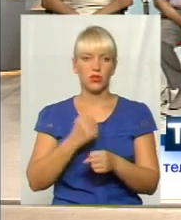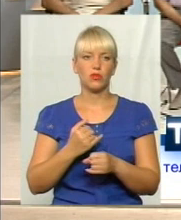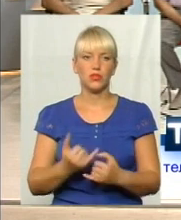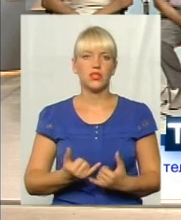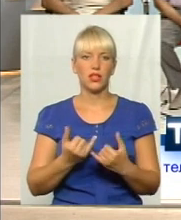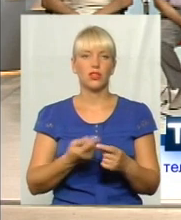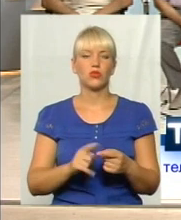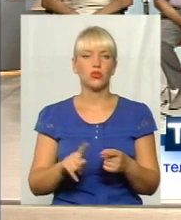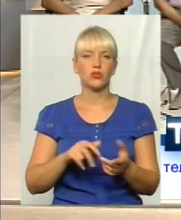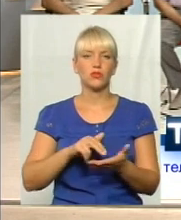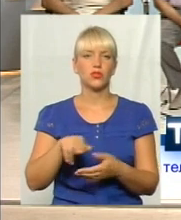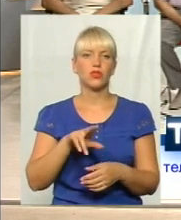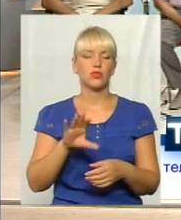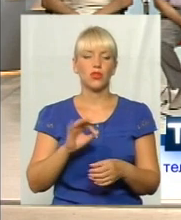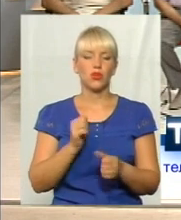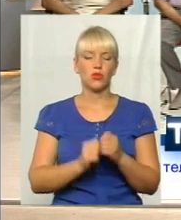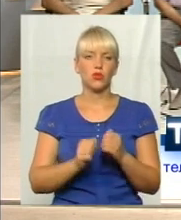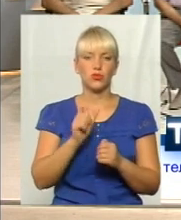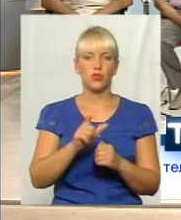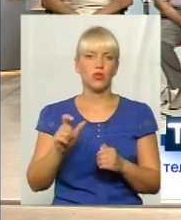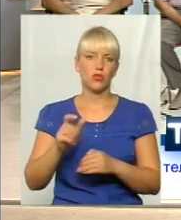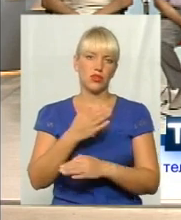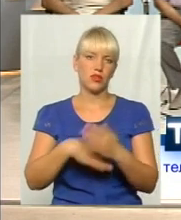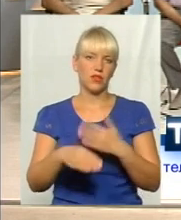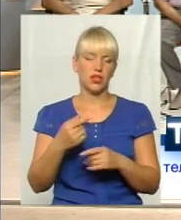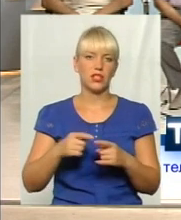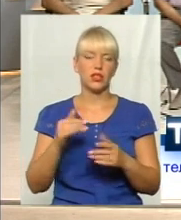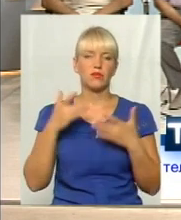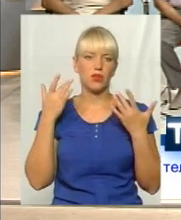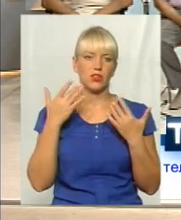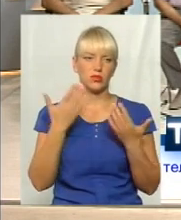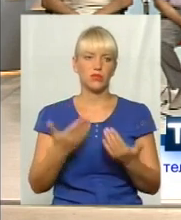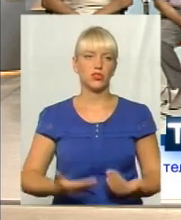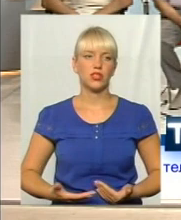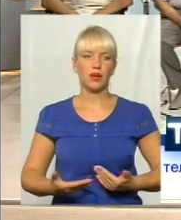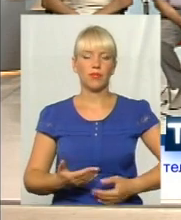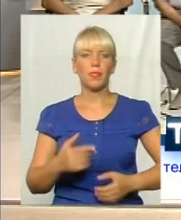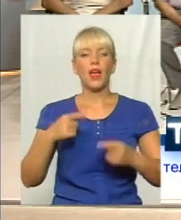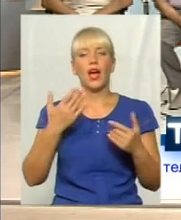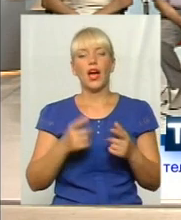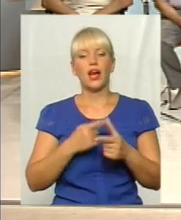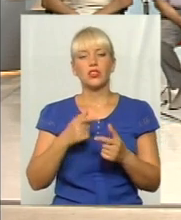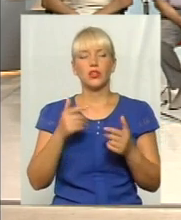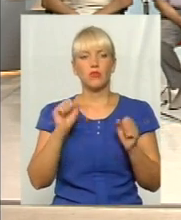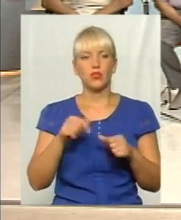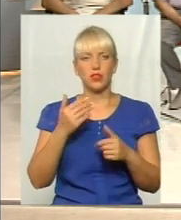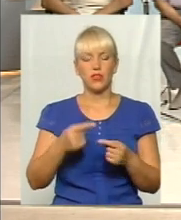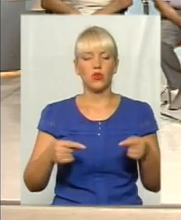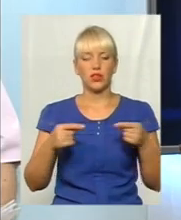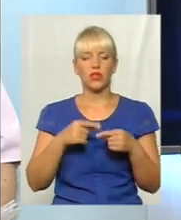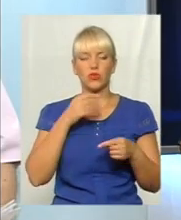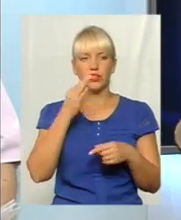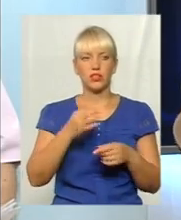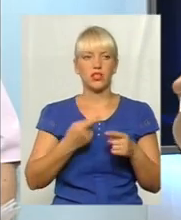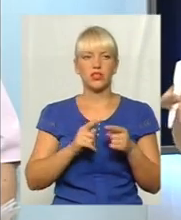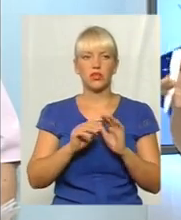дійти до кожної вліда і полегшити йому сьогодні. Пане Викола, а Ви можете конкретизувати, до прикладу, ці